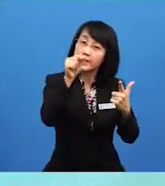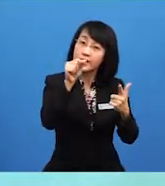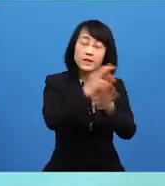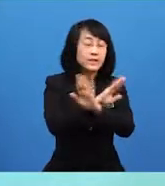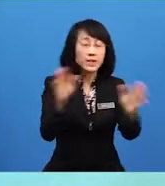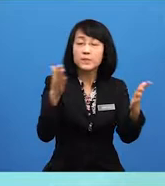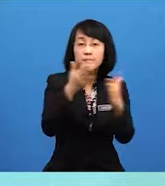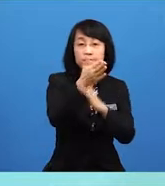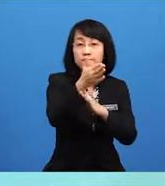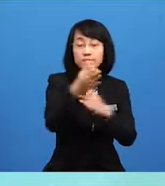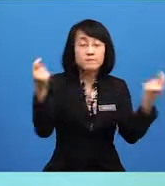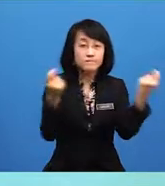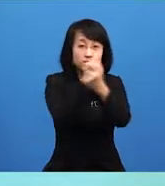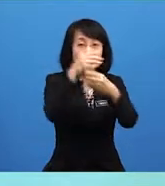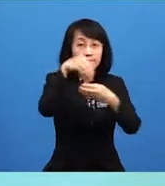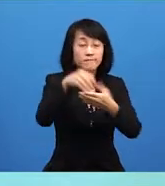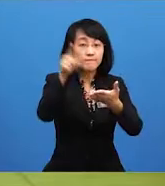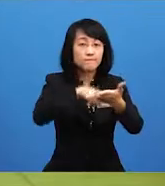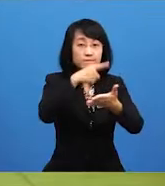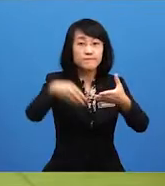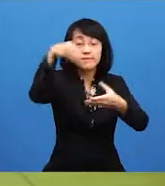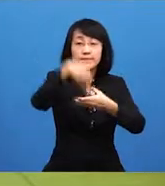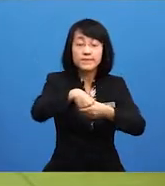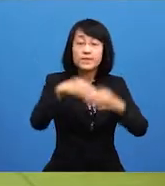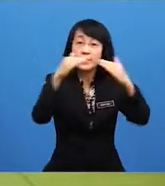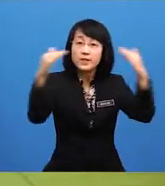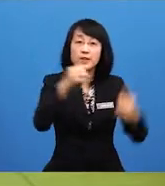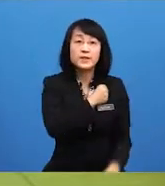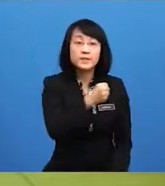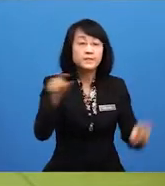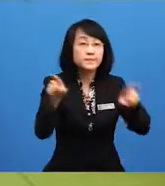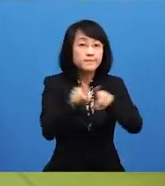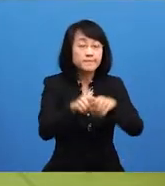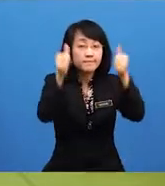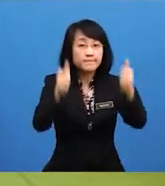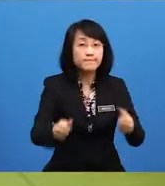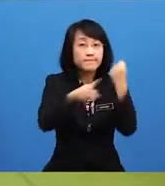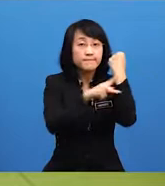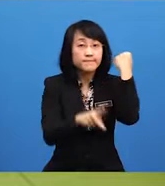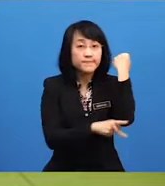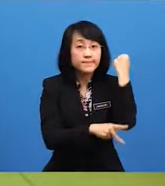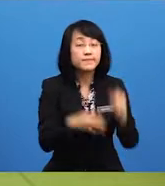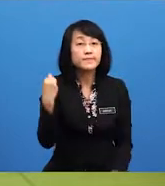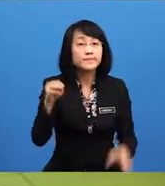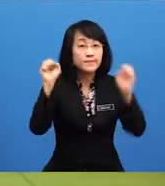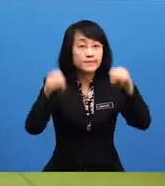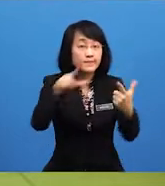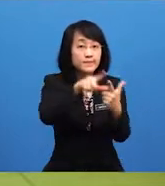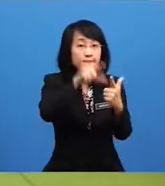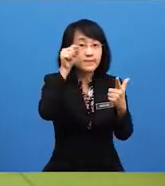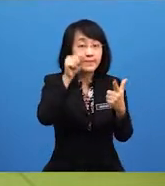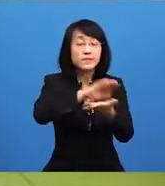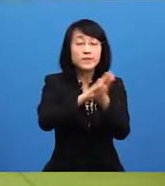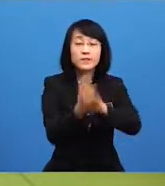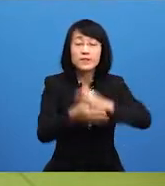melalui pertandingan dalam peliang raya. Taraf Senat sama dengan ahli Parlimen. Mereka boleh dilantik